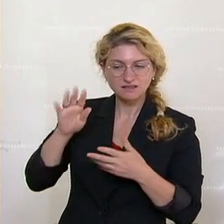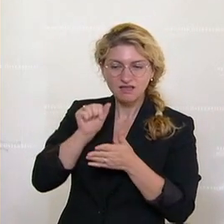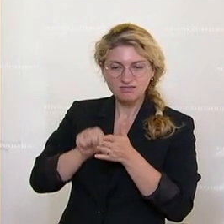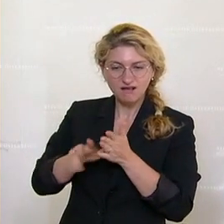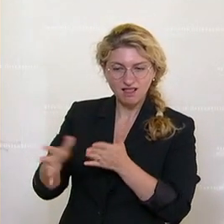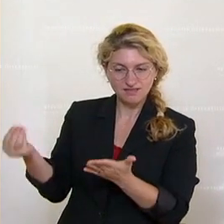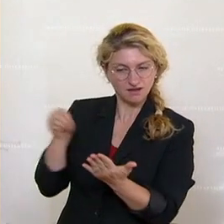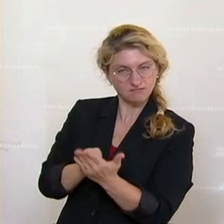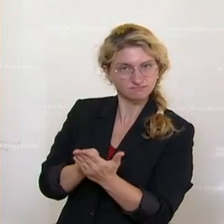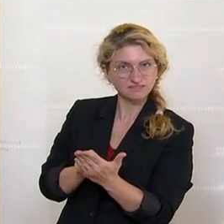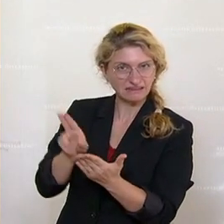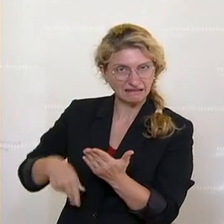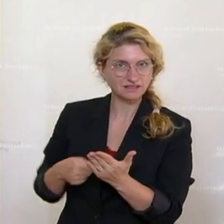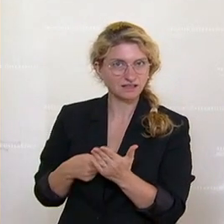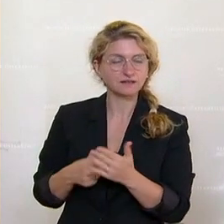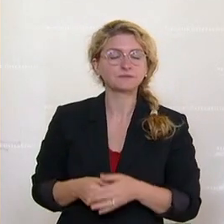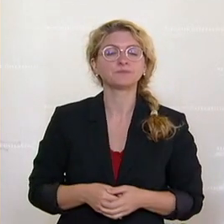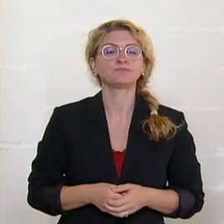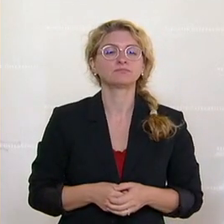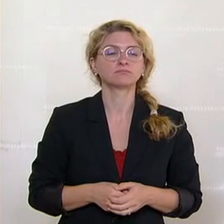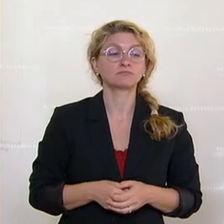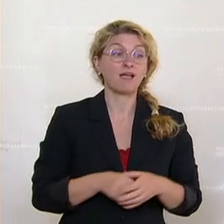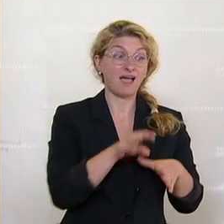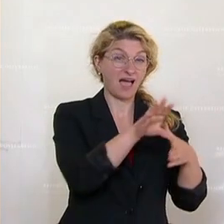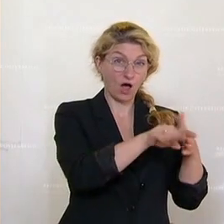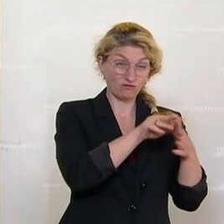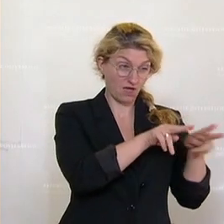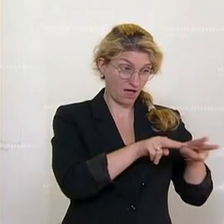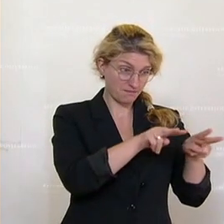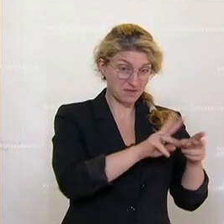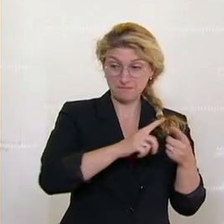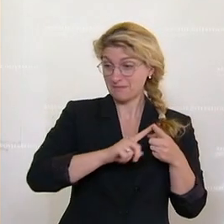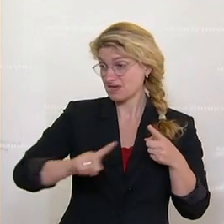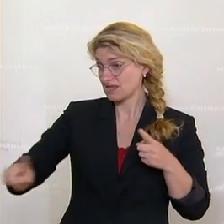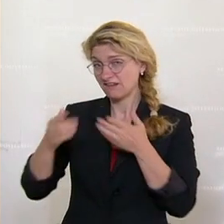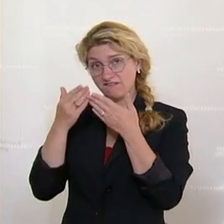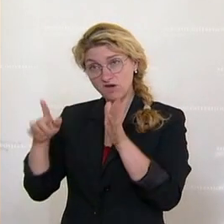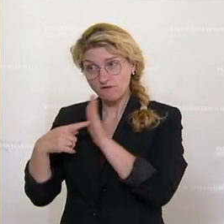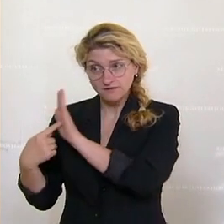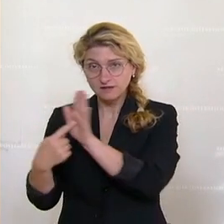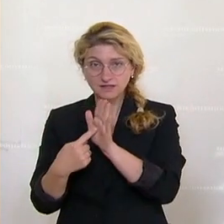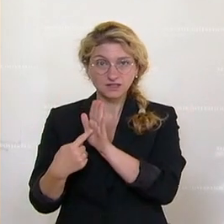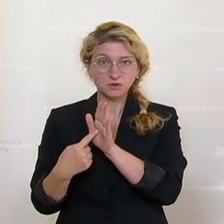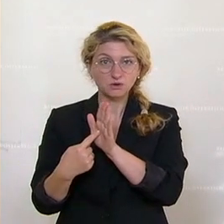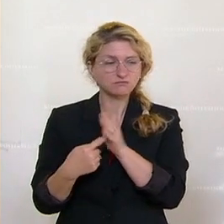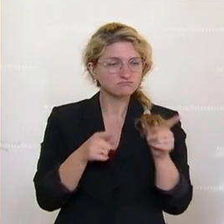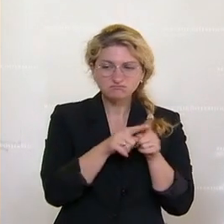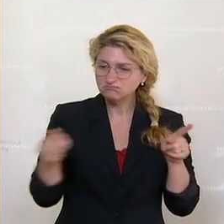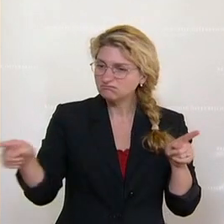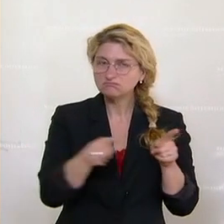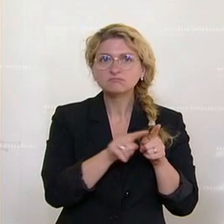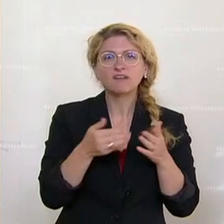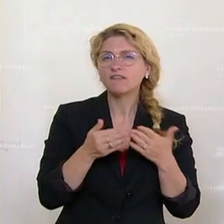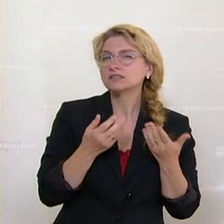Die Frage, was zwischen der Aufnahme und der Veröffentlichung des Videos geschah, konnte letztendlich nicht vollständig geklärt werden.